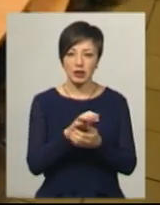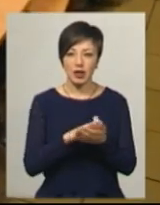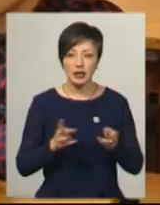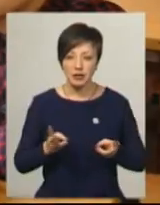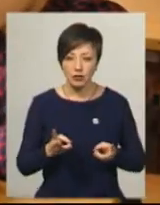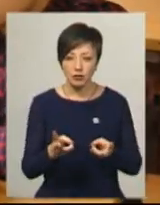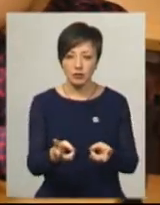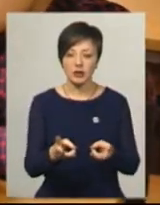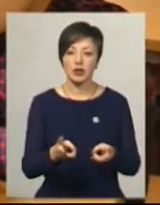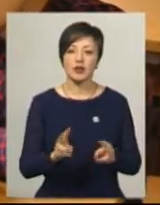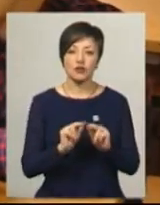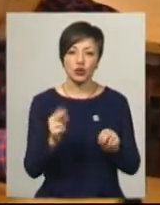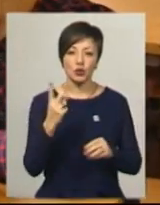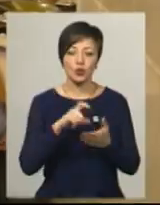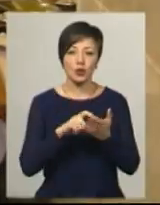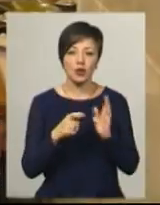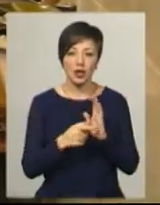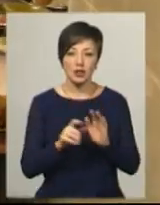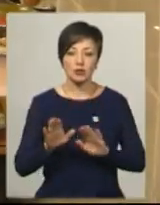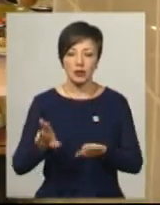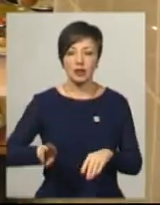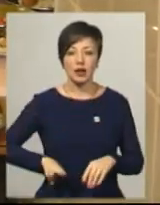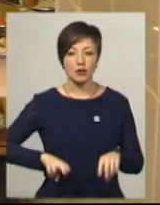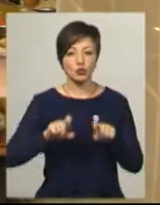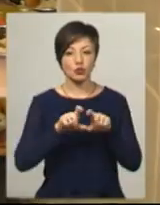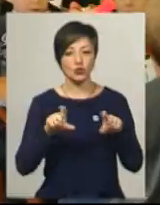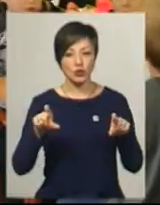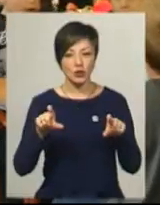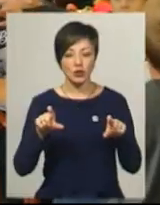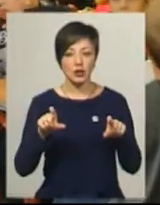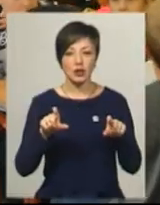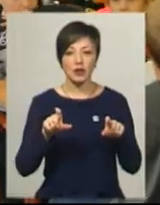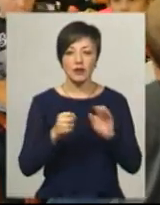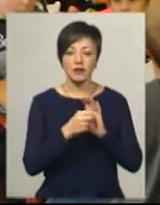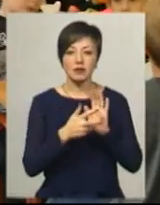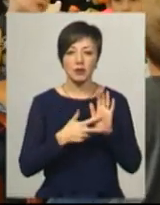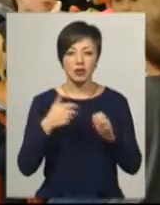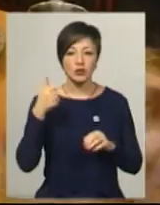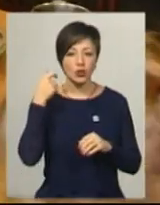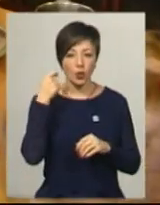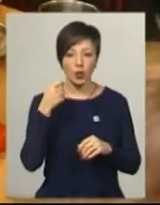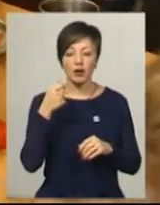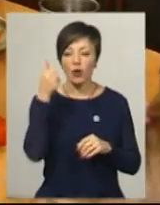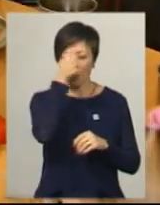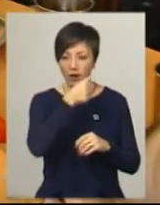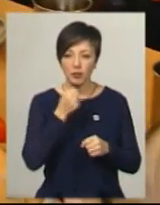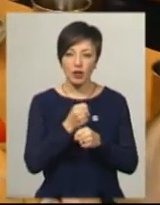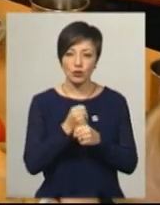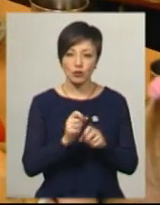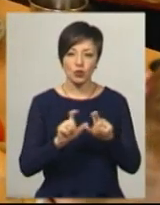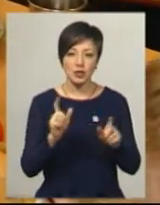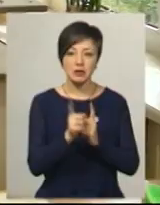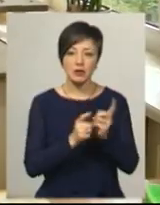запекли в духовці. Вчителька другого Б-класу та заступниця директора школи Алла Остапець 18 років працює в школі. Каже, такі зміни у